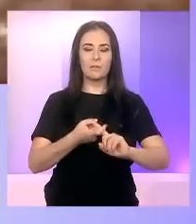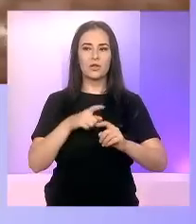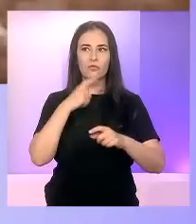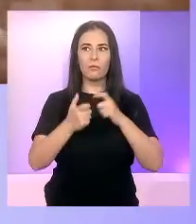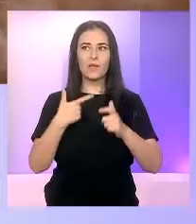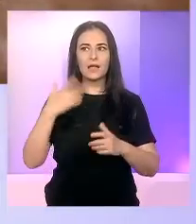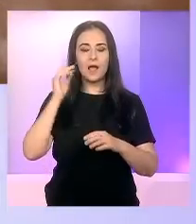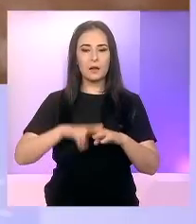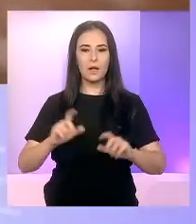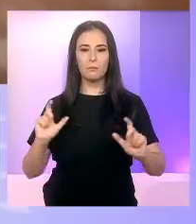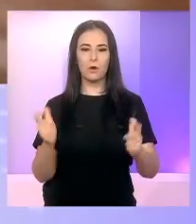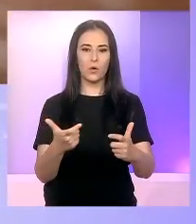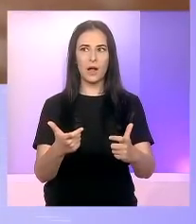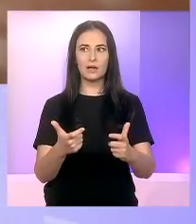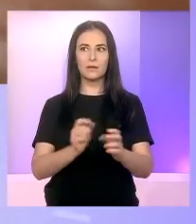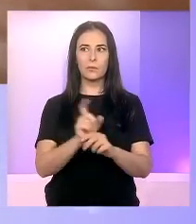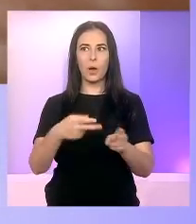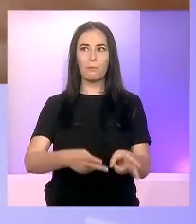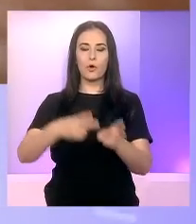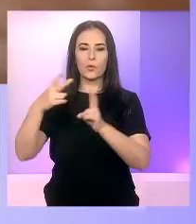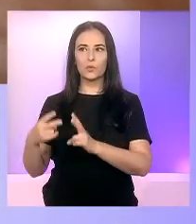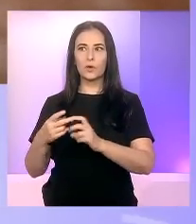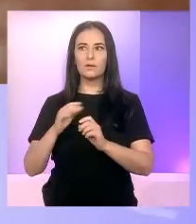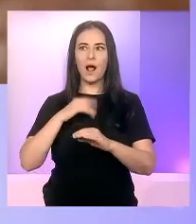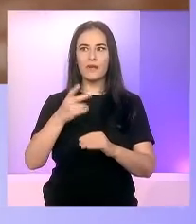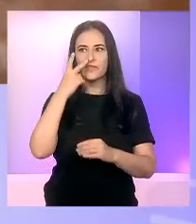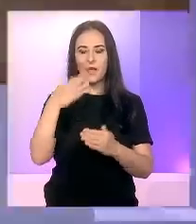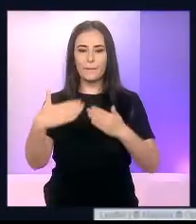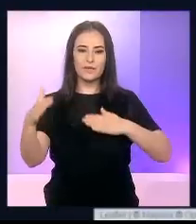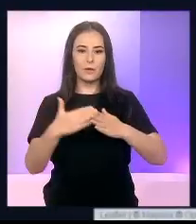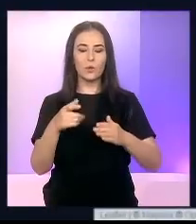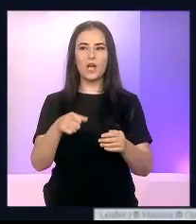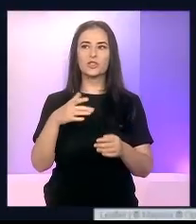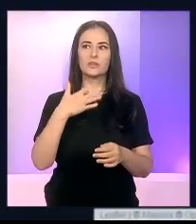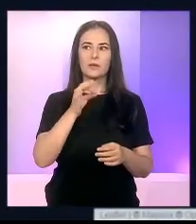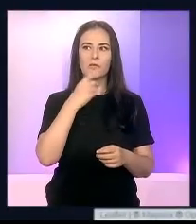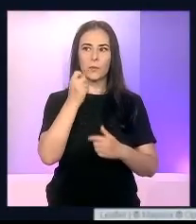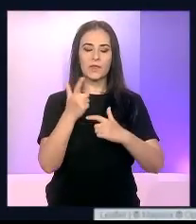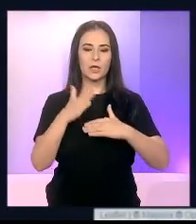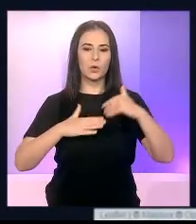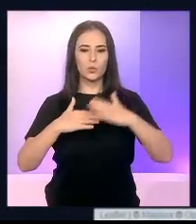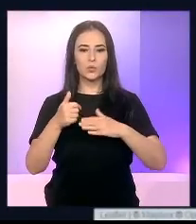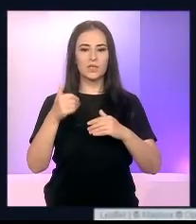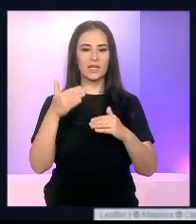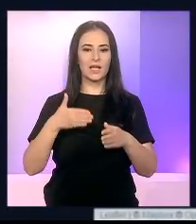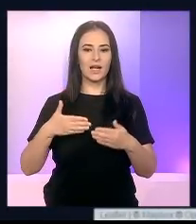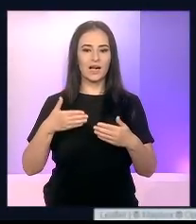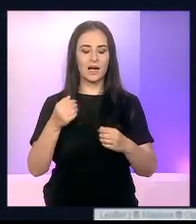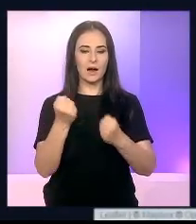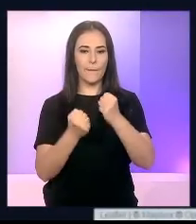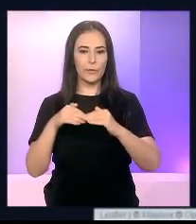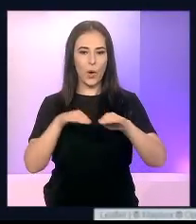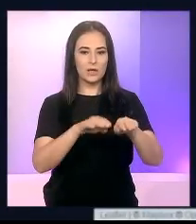mari. Se află blocate lângă Golful Musura, aproape de intrarea pe Sulina. Avem fluxuri de camioane ucrainene care